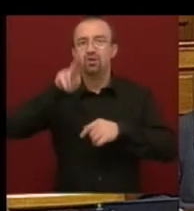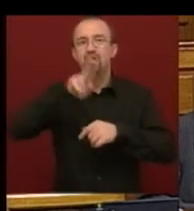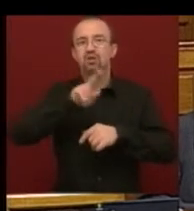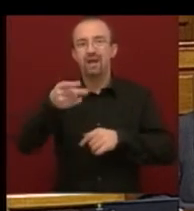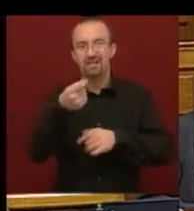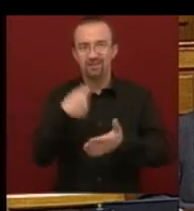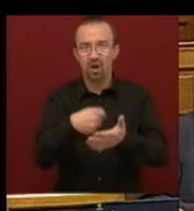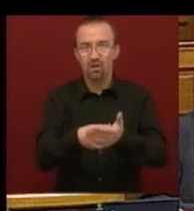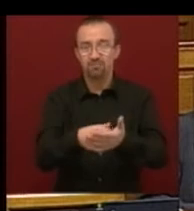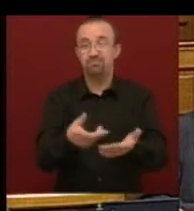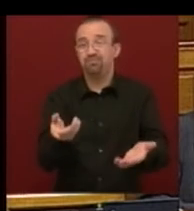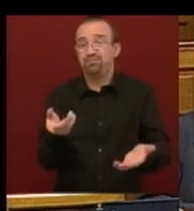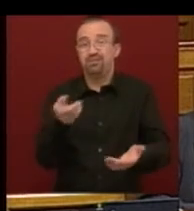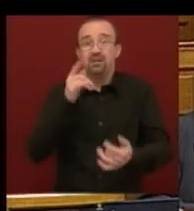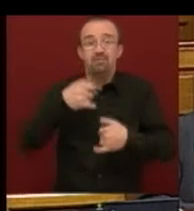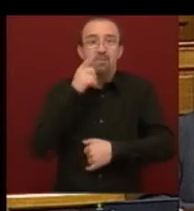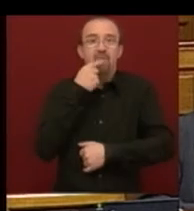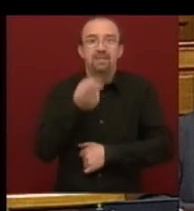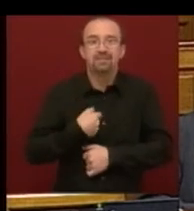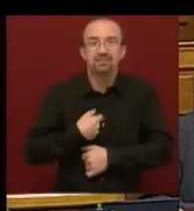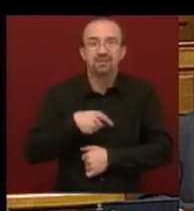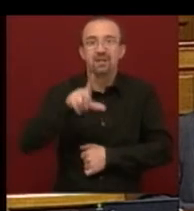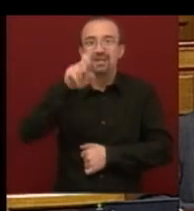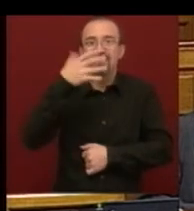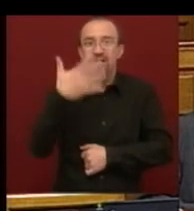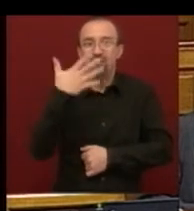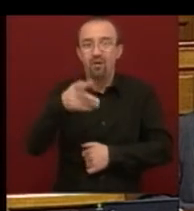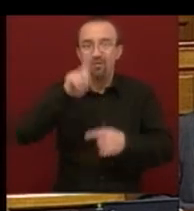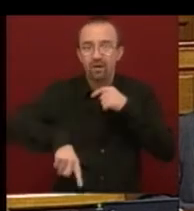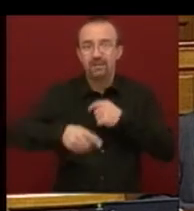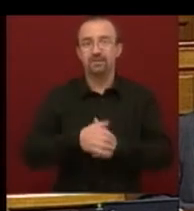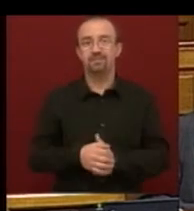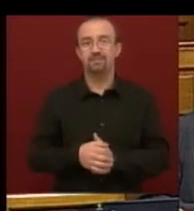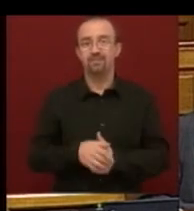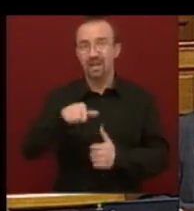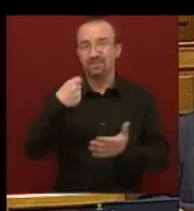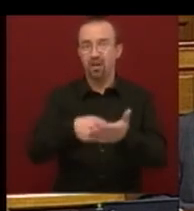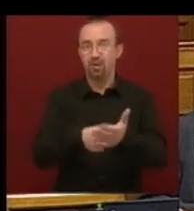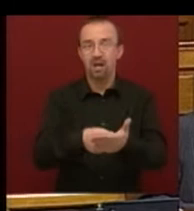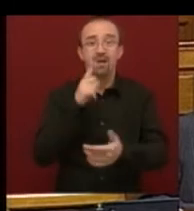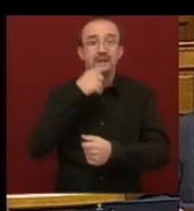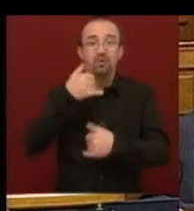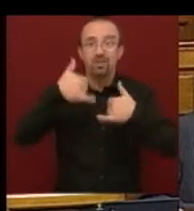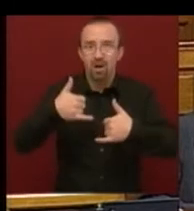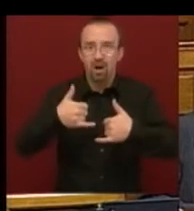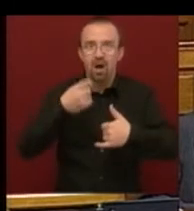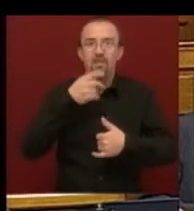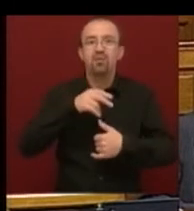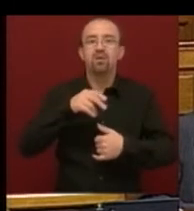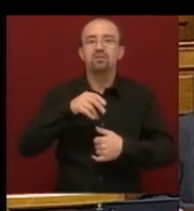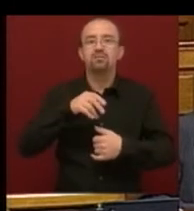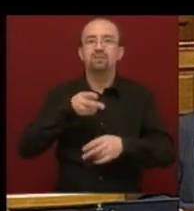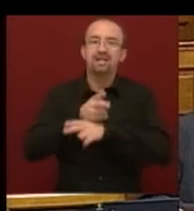Frank árfolyam, akkor mit mondjak ma, amikor 255 forintba kerül ez a valuta? Mit mondjak ma, amikor az